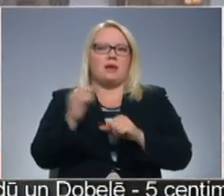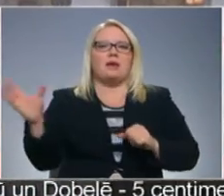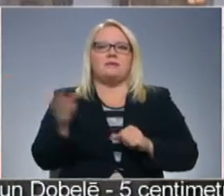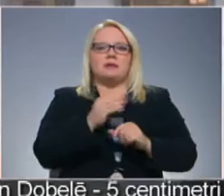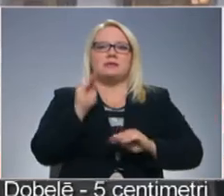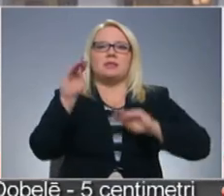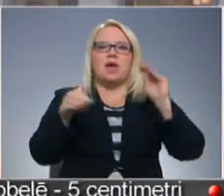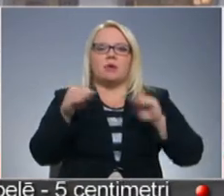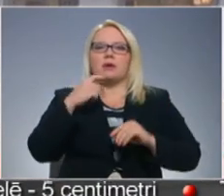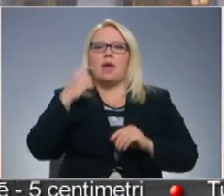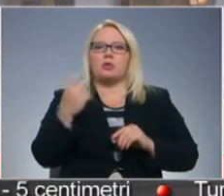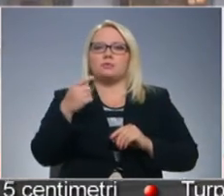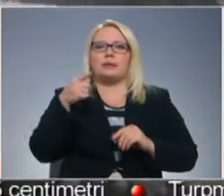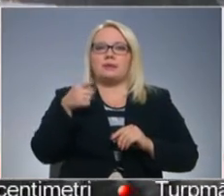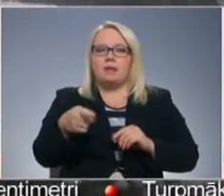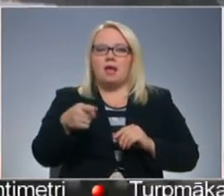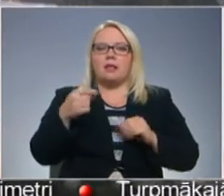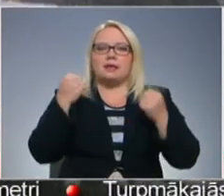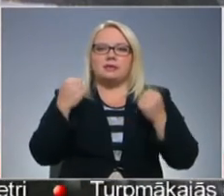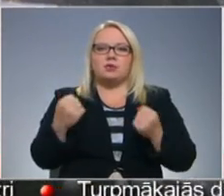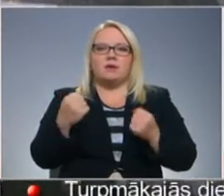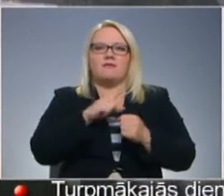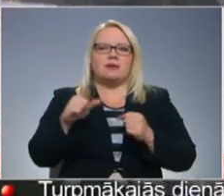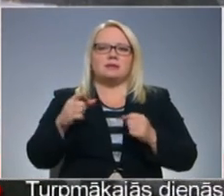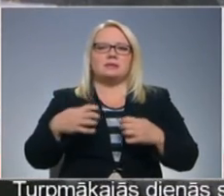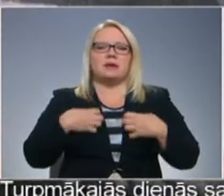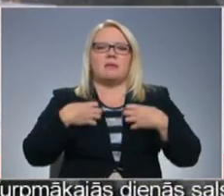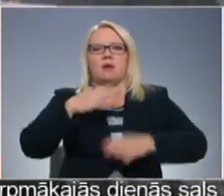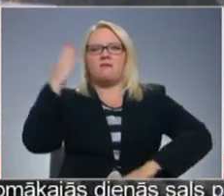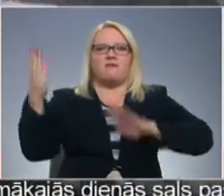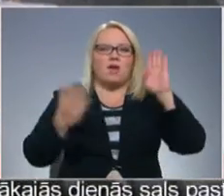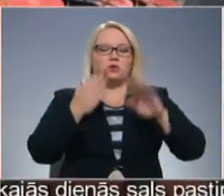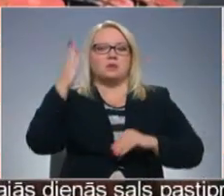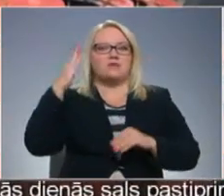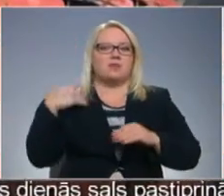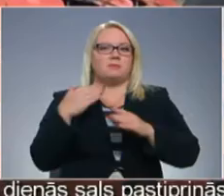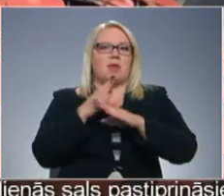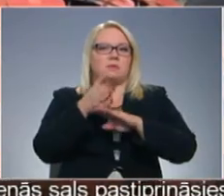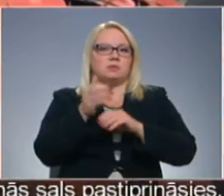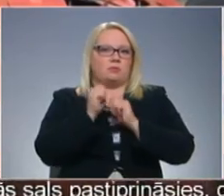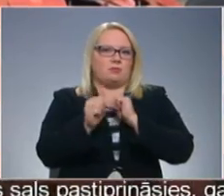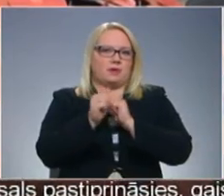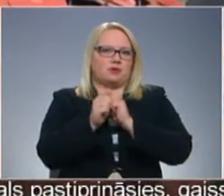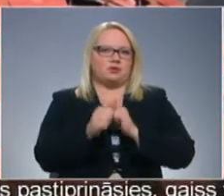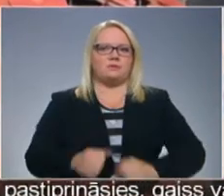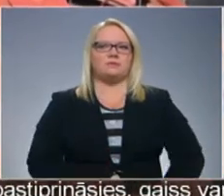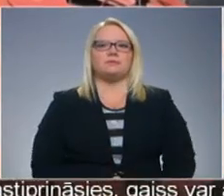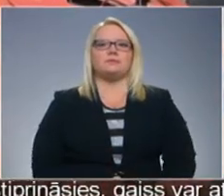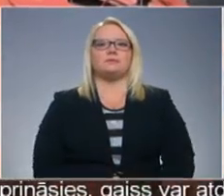dekorijā nostiprina tā, lai te izturētu visi skarbākos vējus, kas vēns pilnāk cēmo bieži. Gonpurnieciņš odziņš,